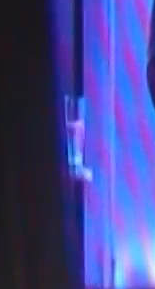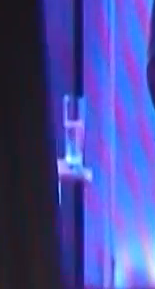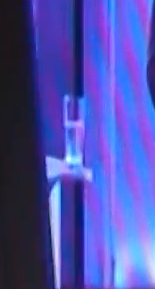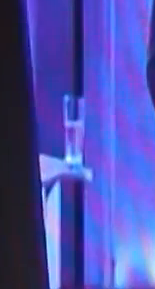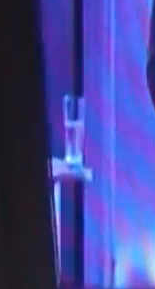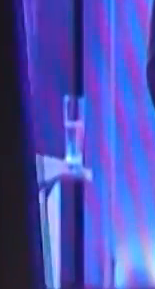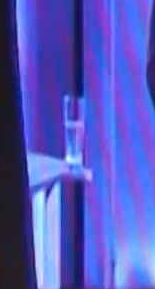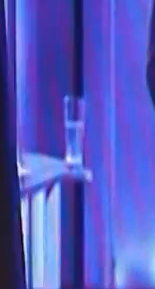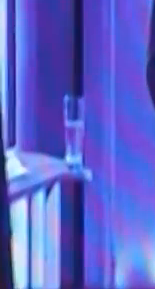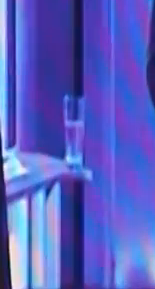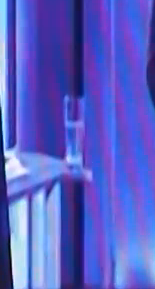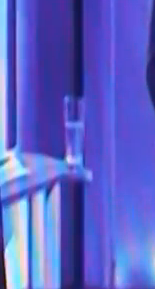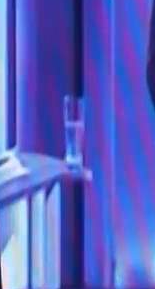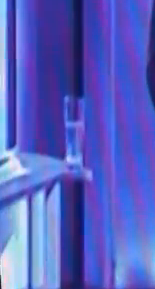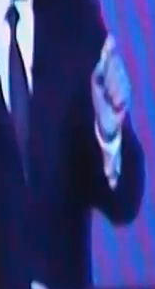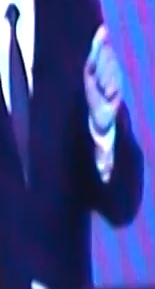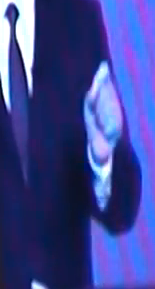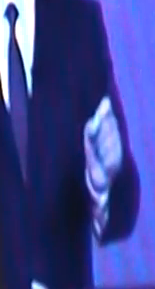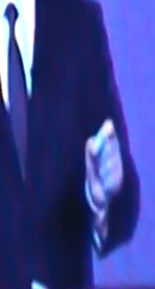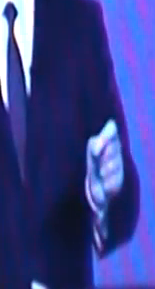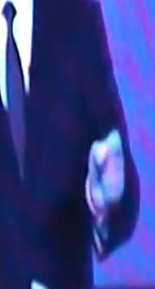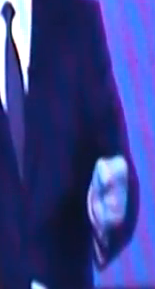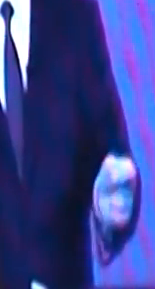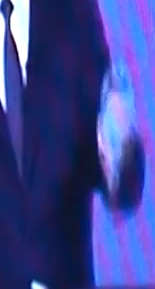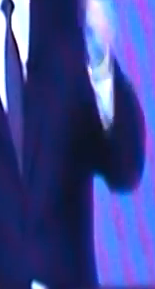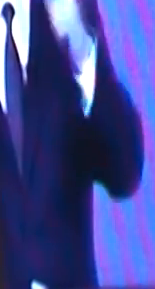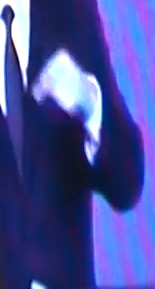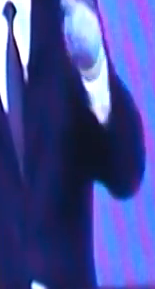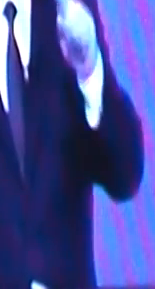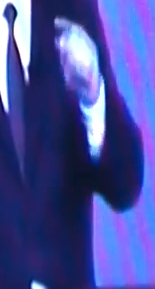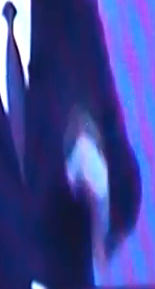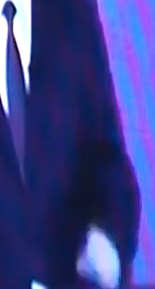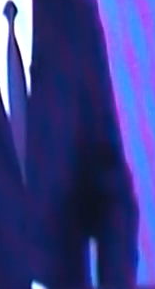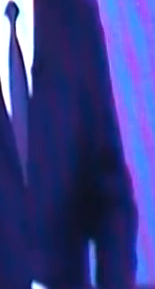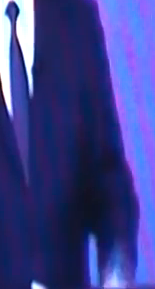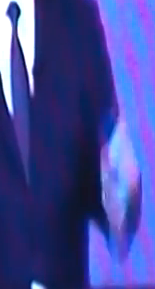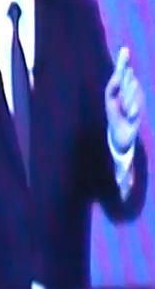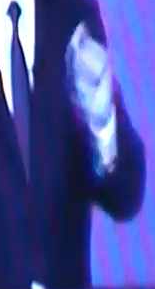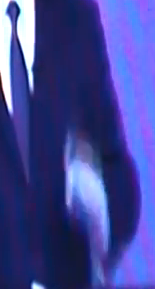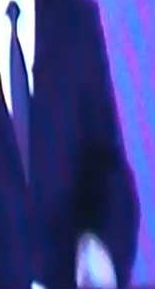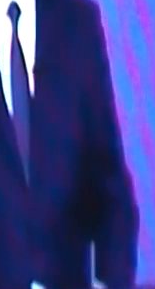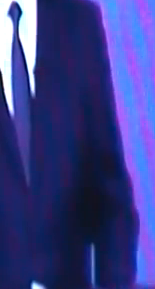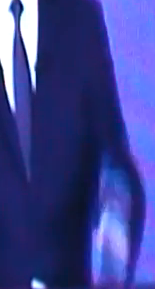prerogatywa z artykułu 13 ust.